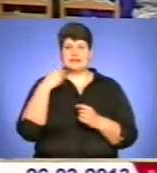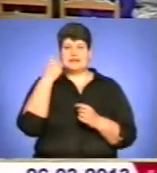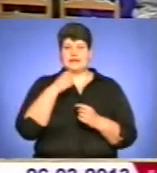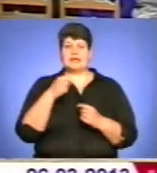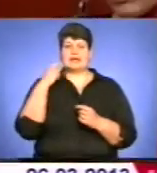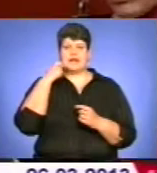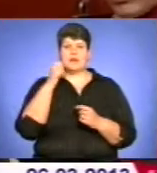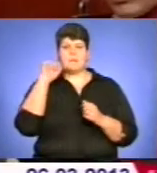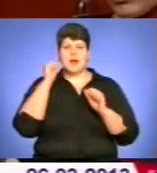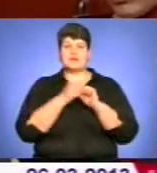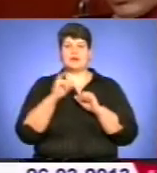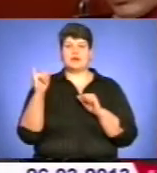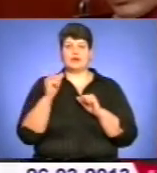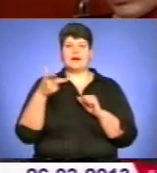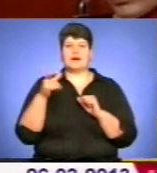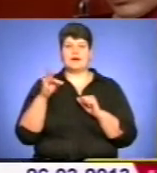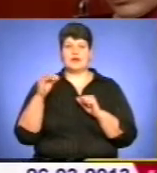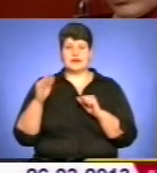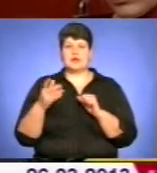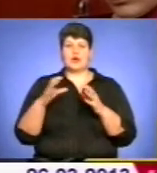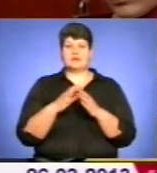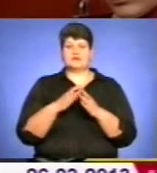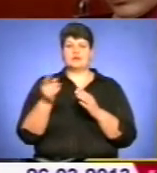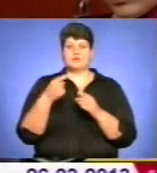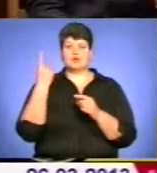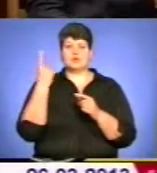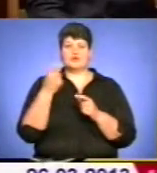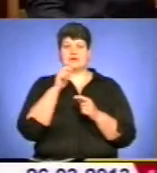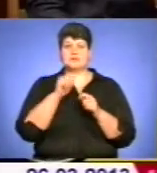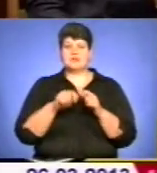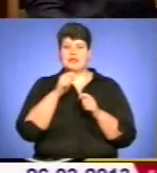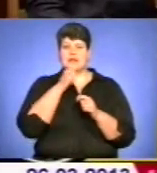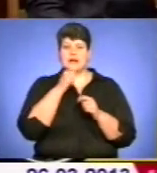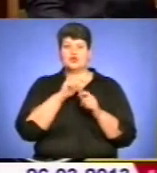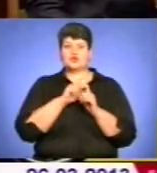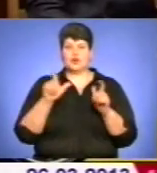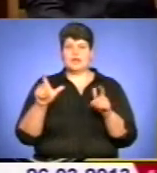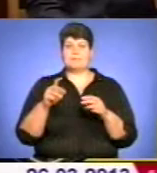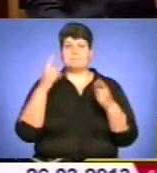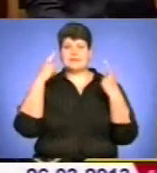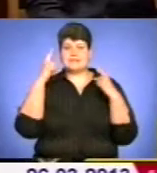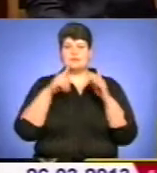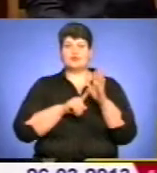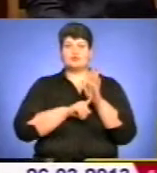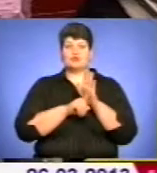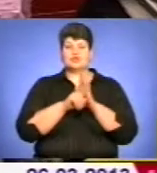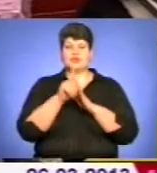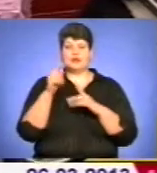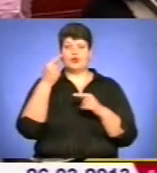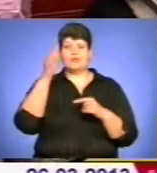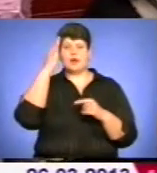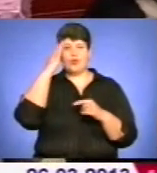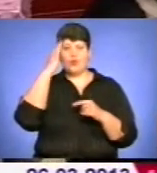'яті Ігоря Герети. Колектив Тернопільської обласної експериментальної школи мистецтв імені Герети вирішив розпочати його науково